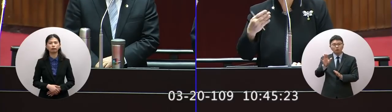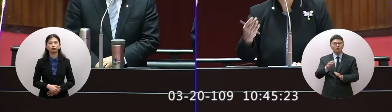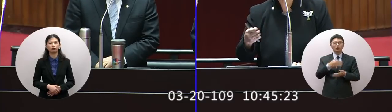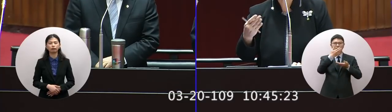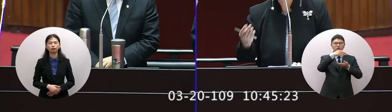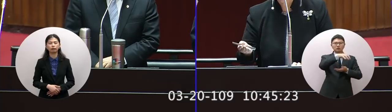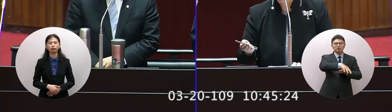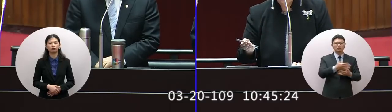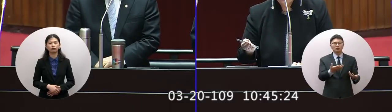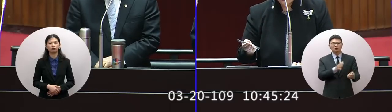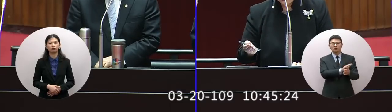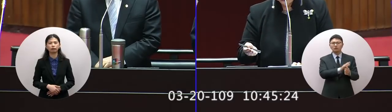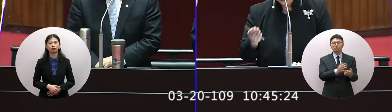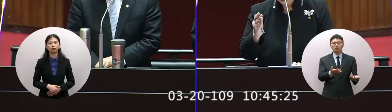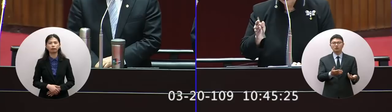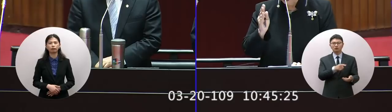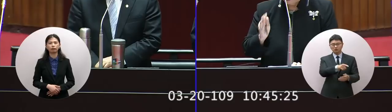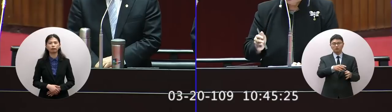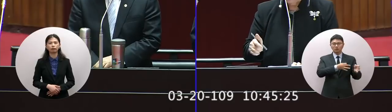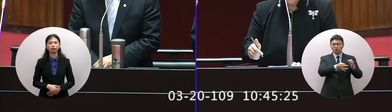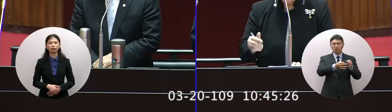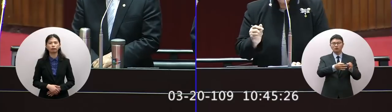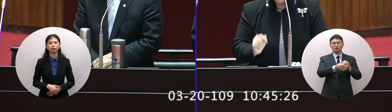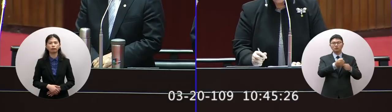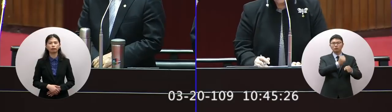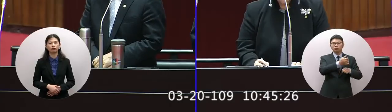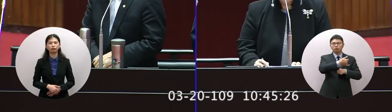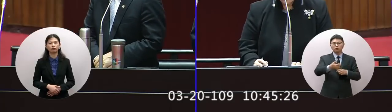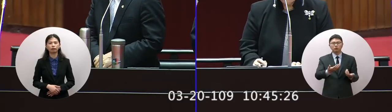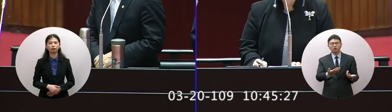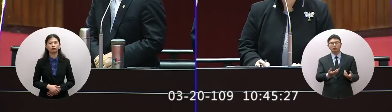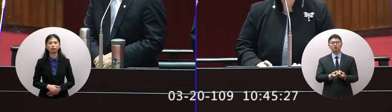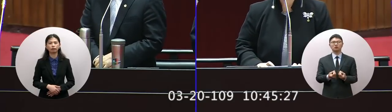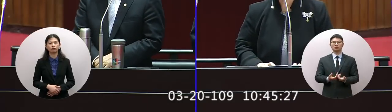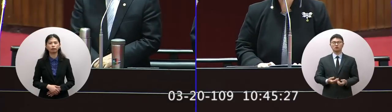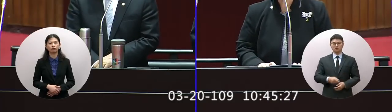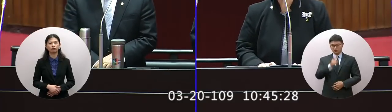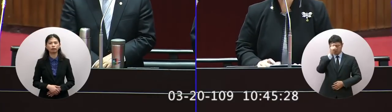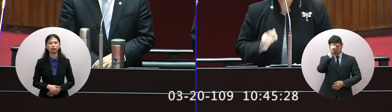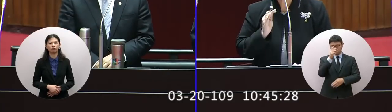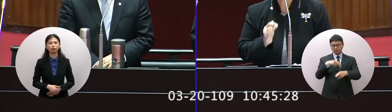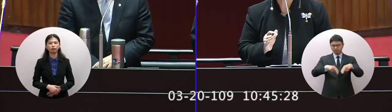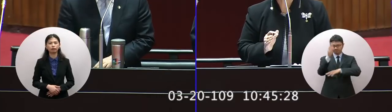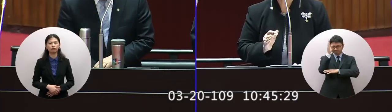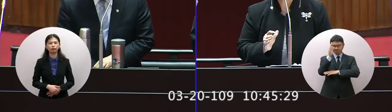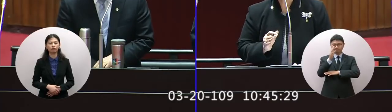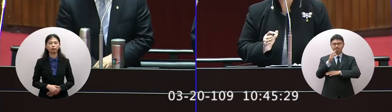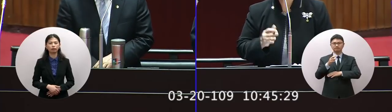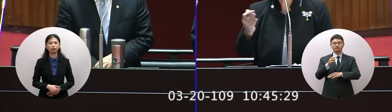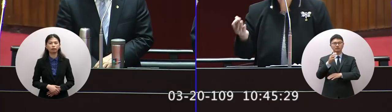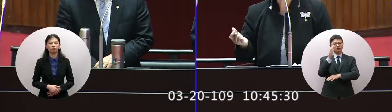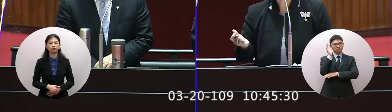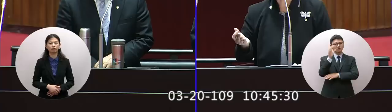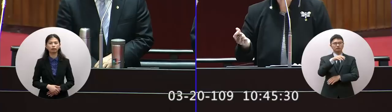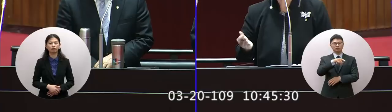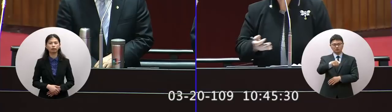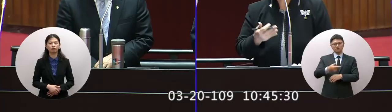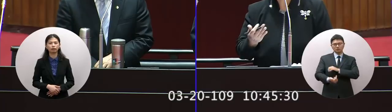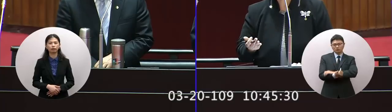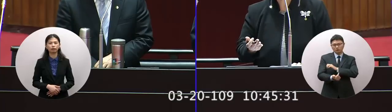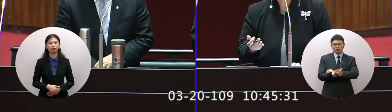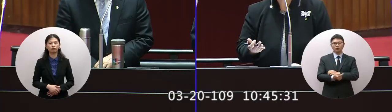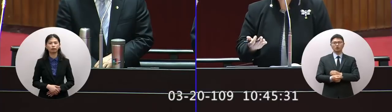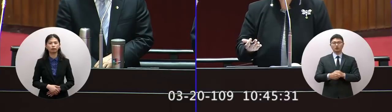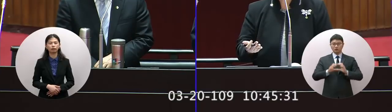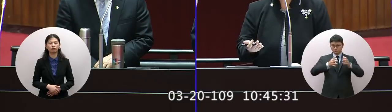餐廳的員工的生計所以這是救命錢 大家都在等希望行政團隊比較快總統高大了